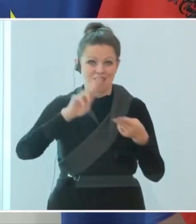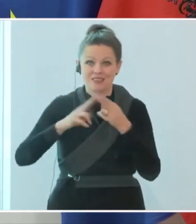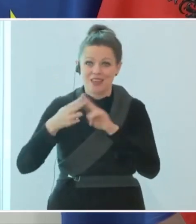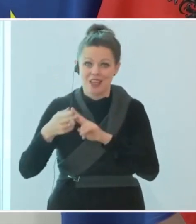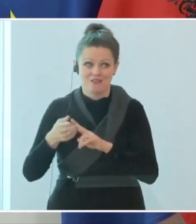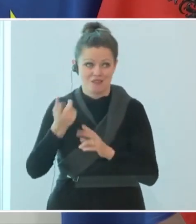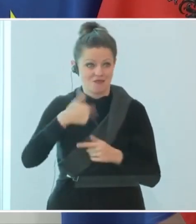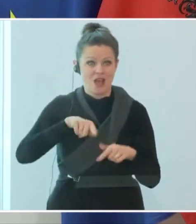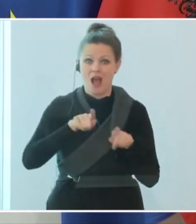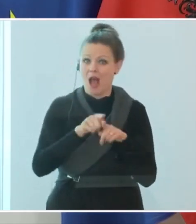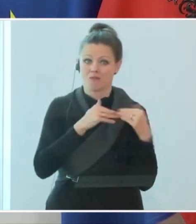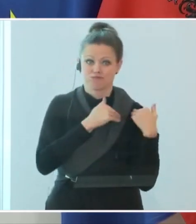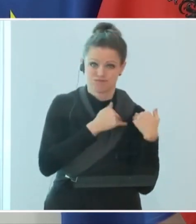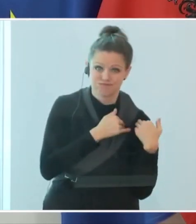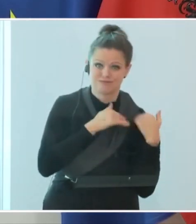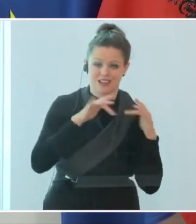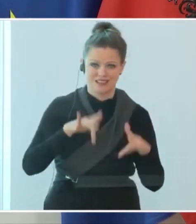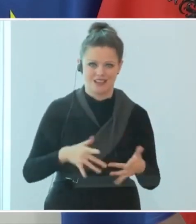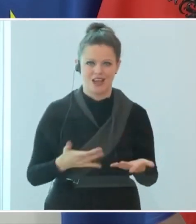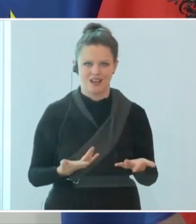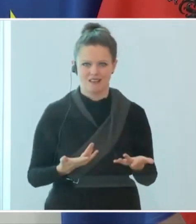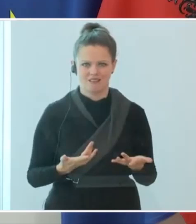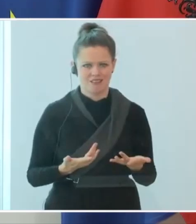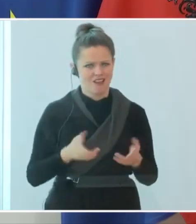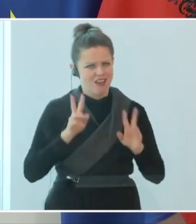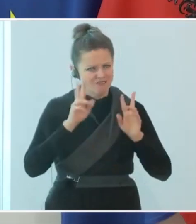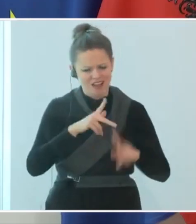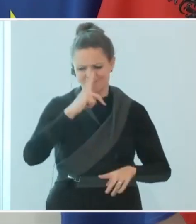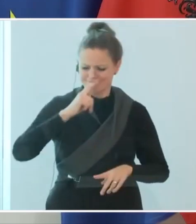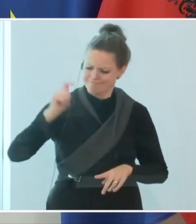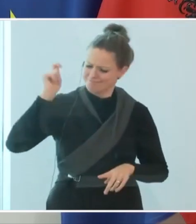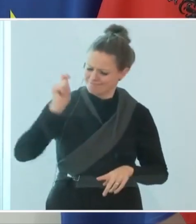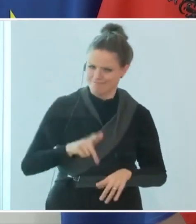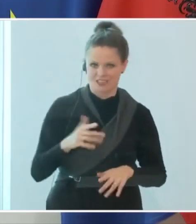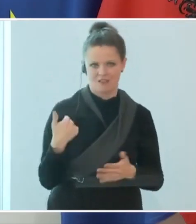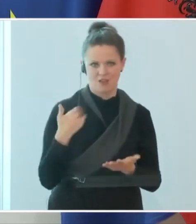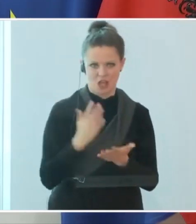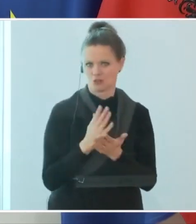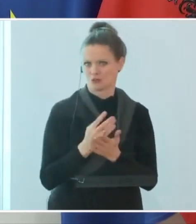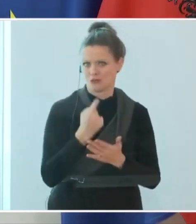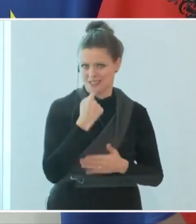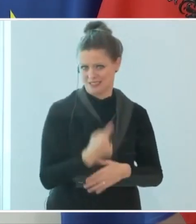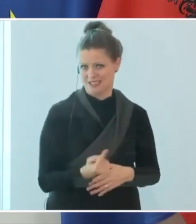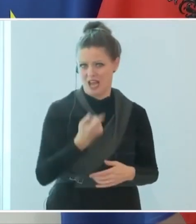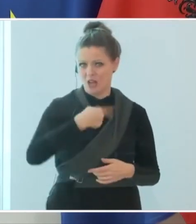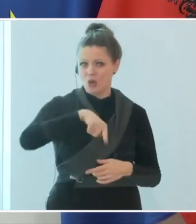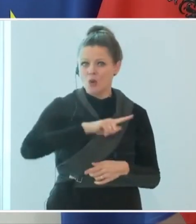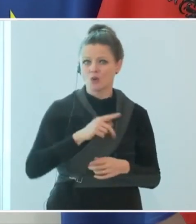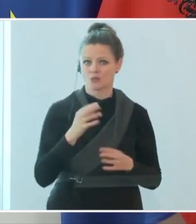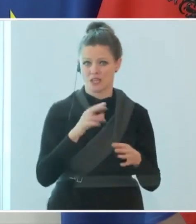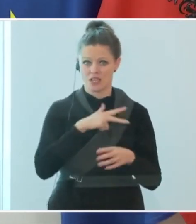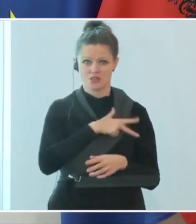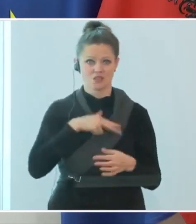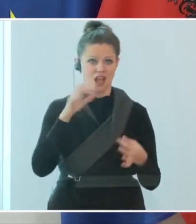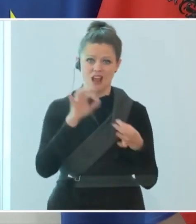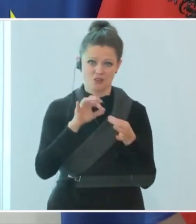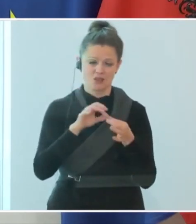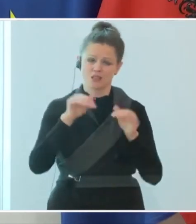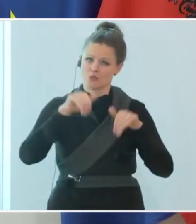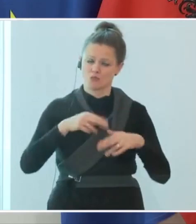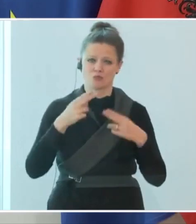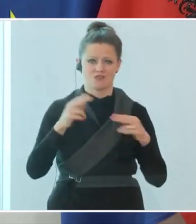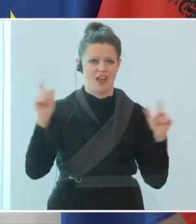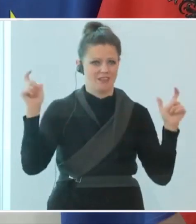ich habe es einmal auch, es zipft uns auch richtig an genannt, dass wir einfach unsere sozialen Kontakte auch weiterhin einschränken.